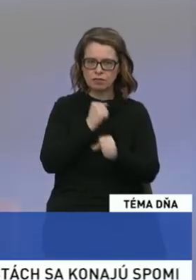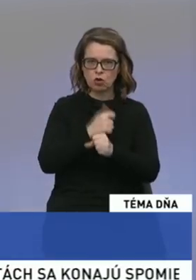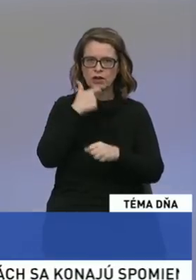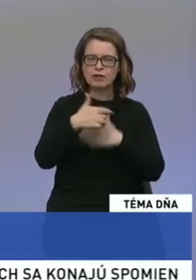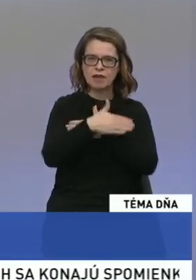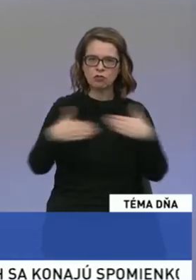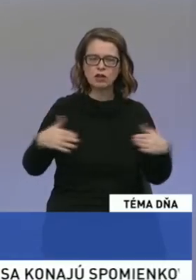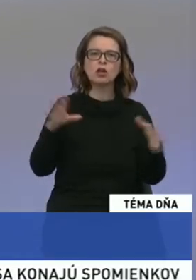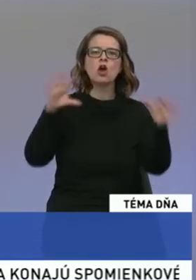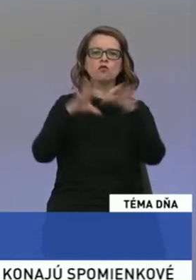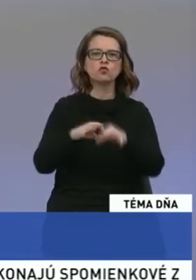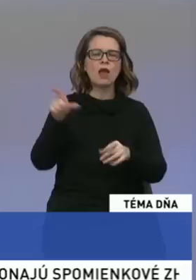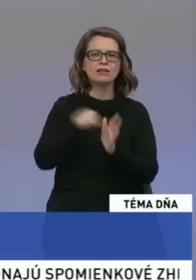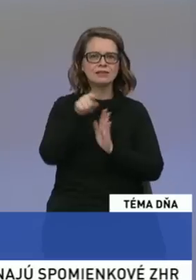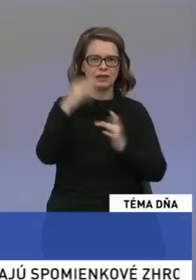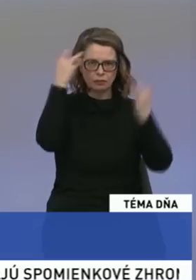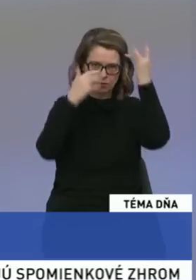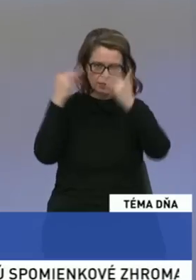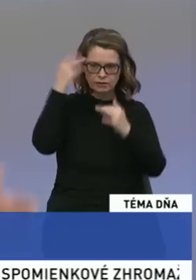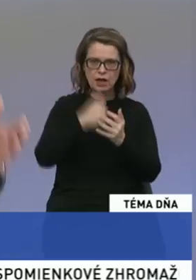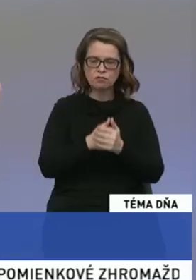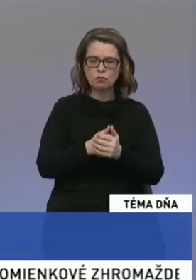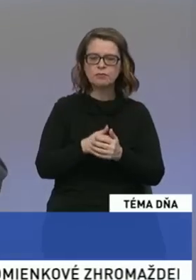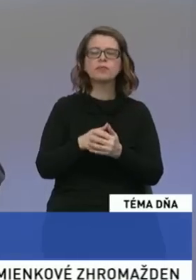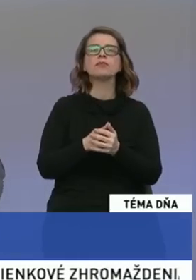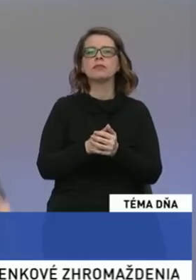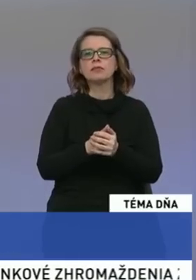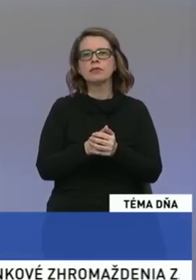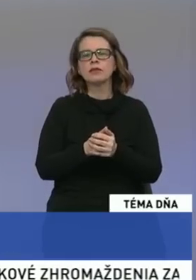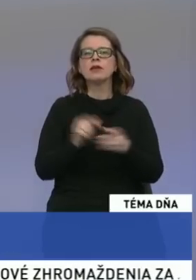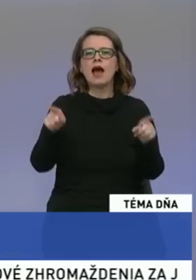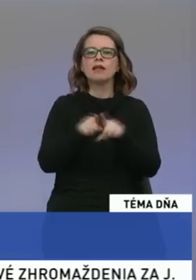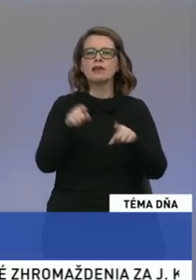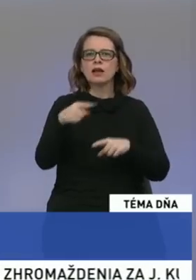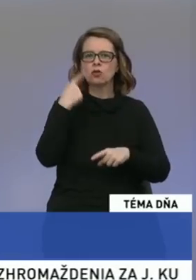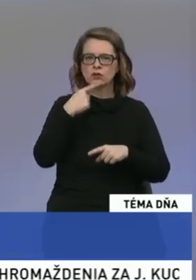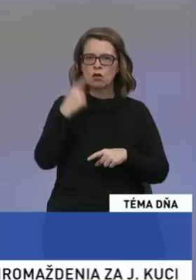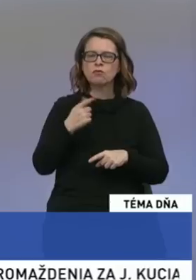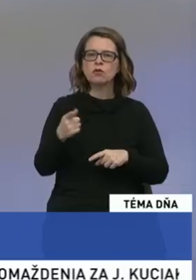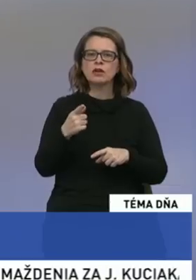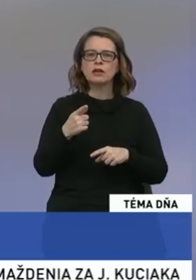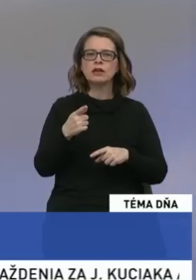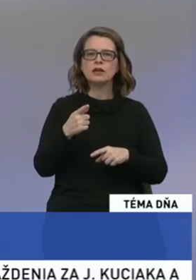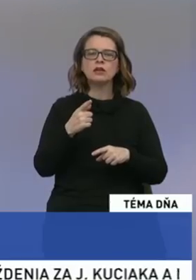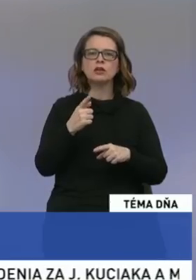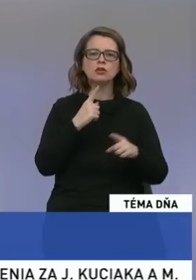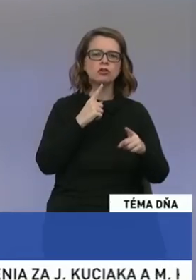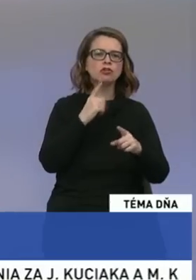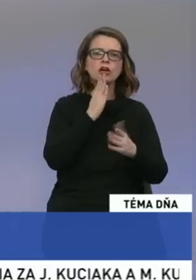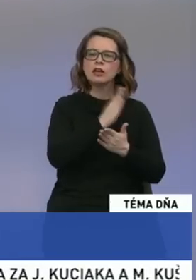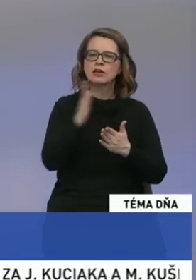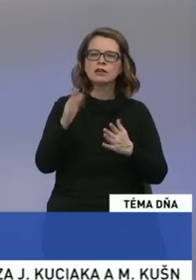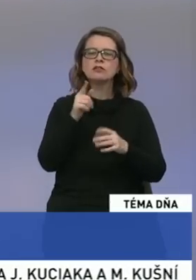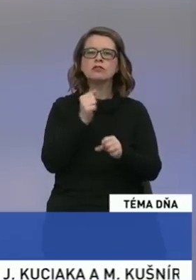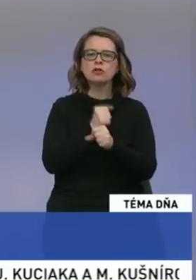ich predstavením o tomto procese. Ale treba si uvedúť, že tak ako v tomto čase Národ na roku je v skrátenom legislatívnom konaní,